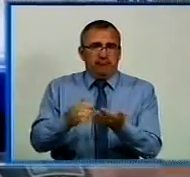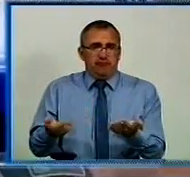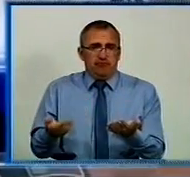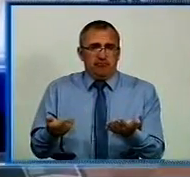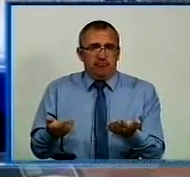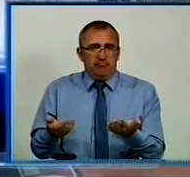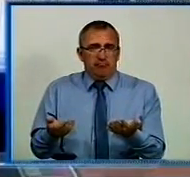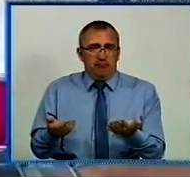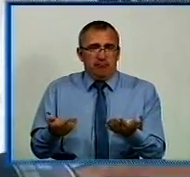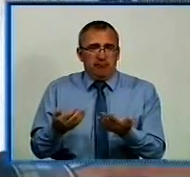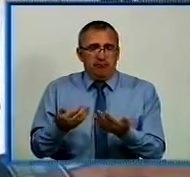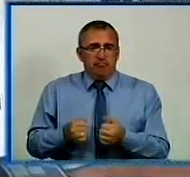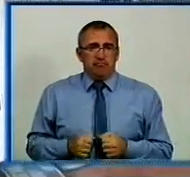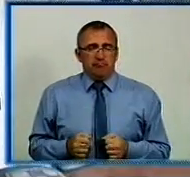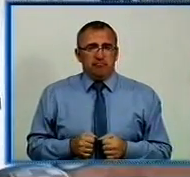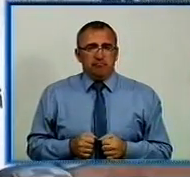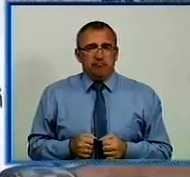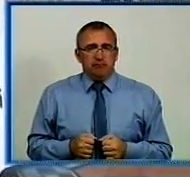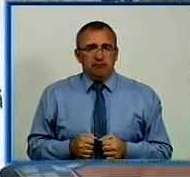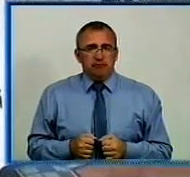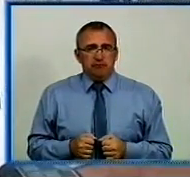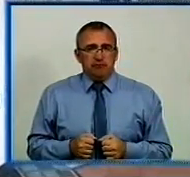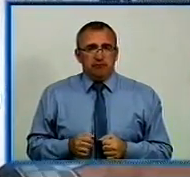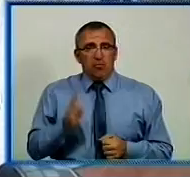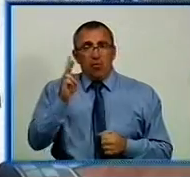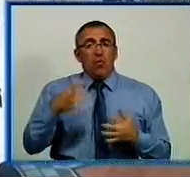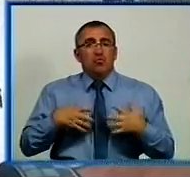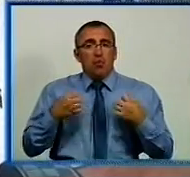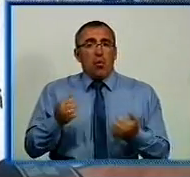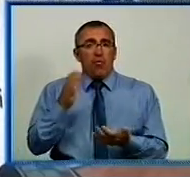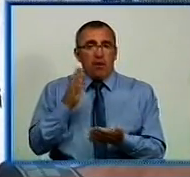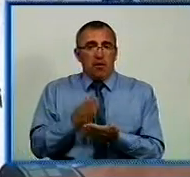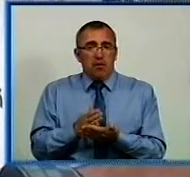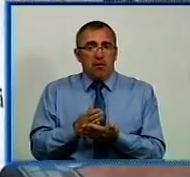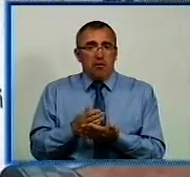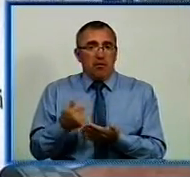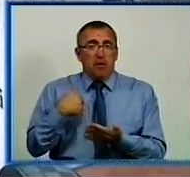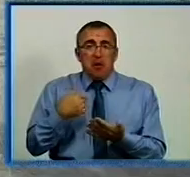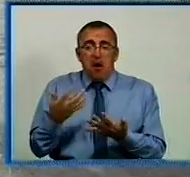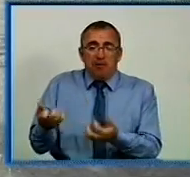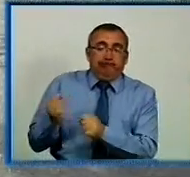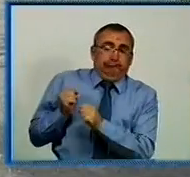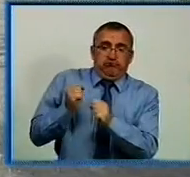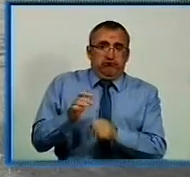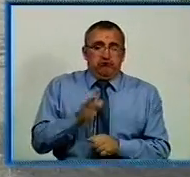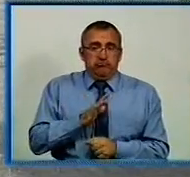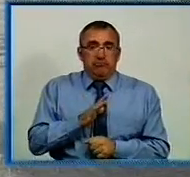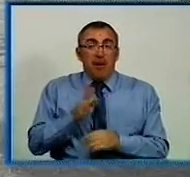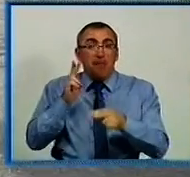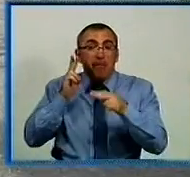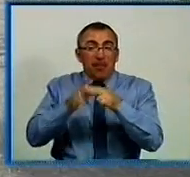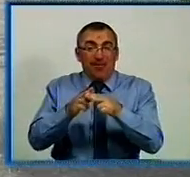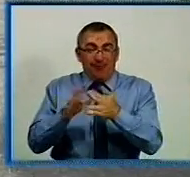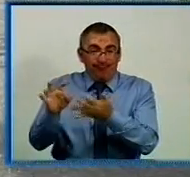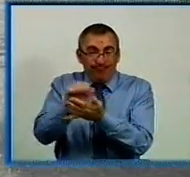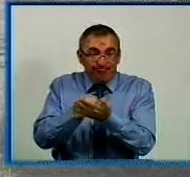Кому треба, її знімати. Такого здоров'я. Я її не потягну. Припинити вандалізм знову